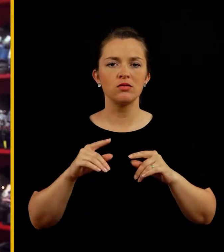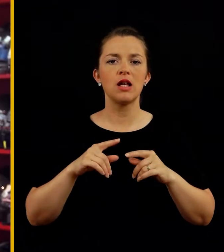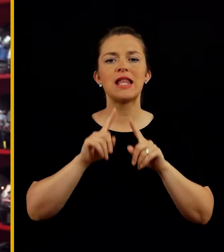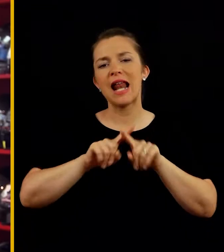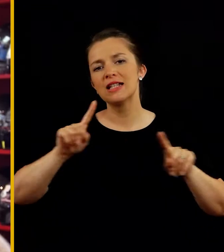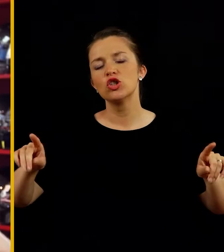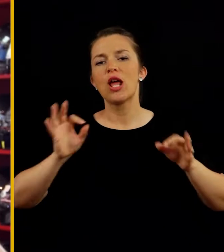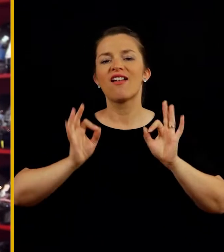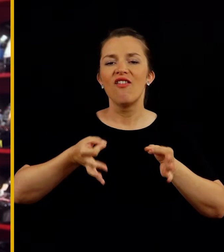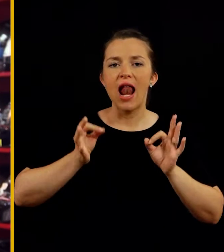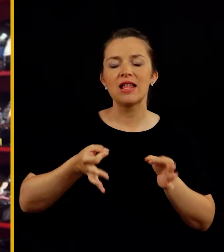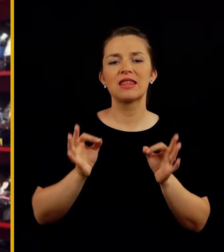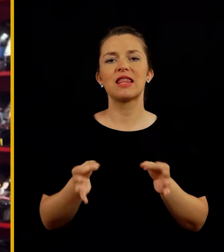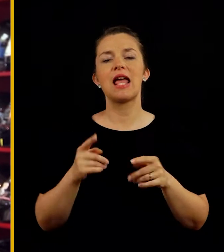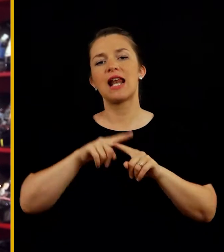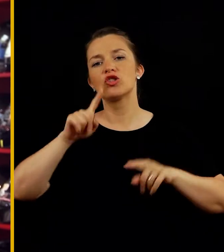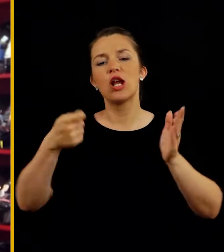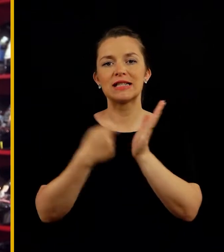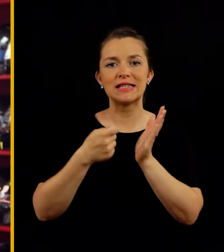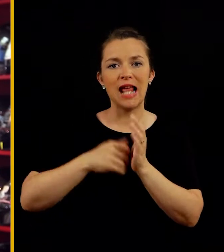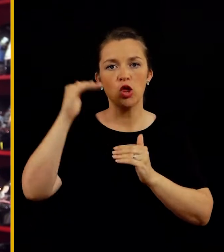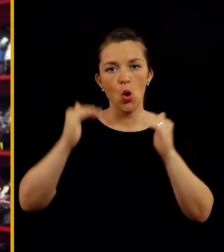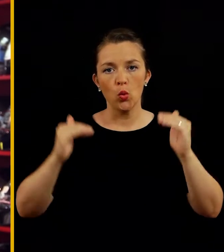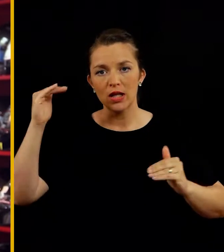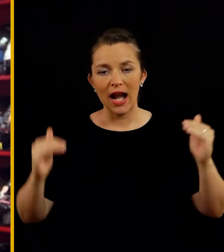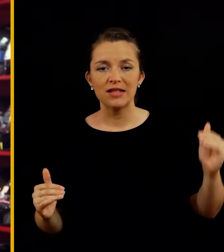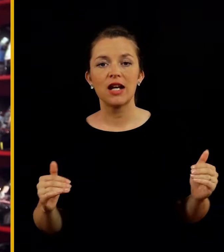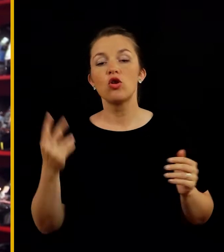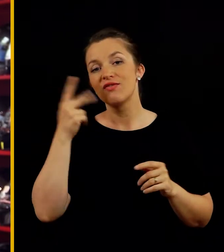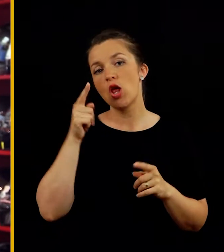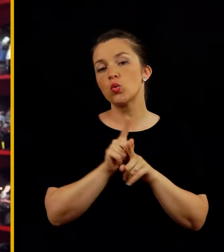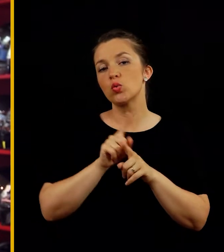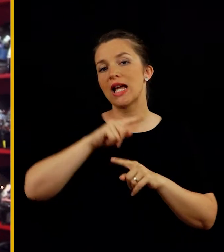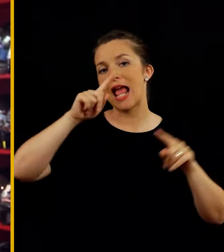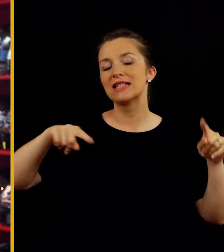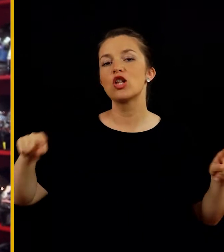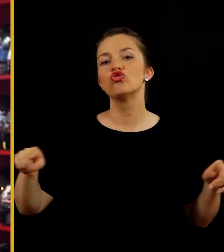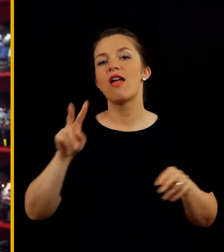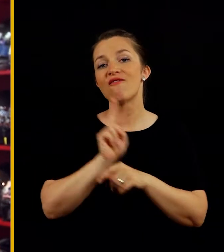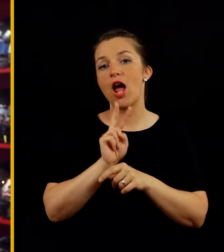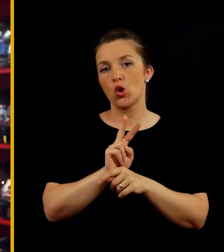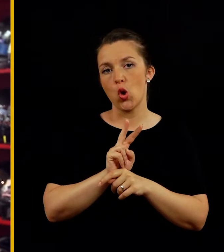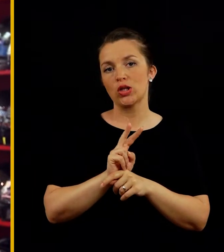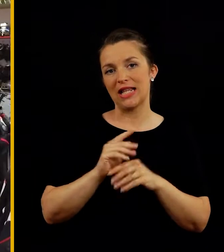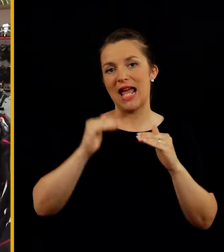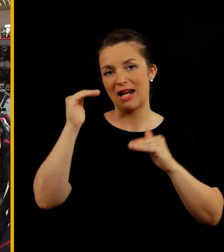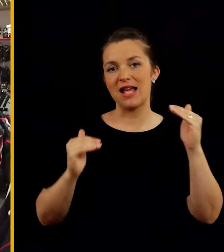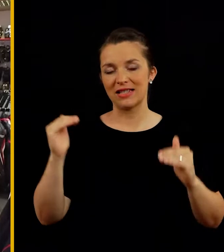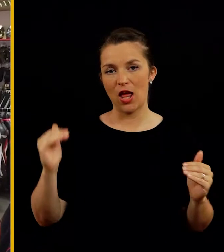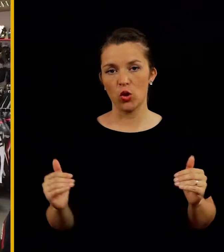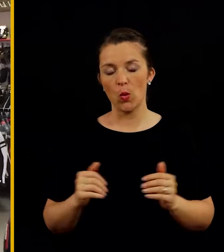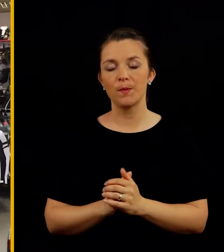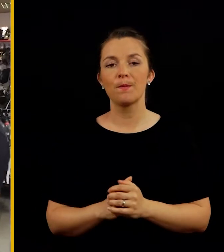blazin, različnih kvalitetnih, različnih cenovnih razredov, seveda tudi različnih varnostnih razredov.